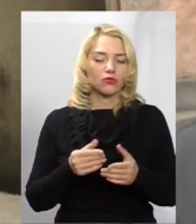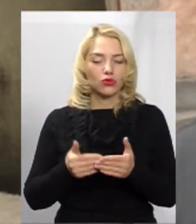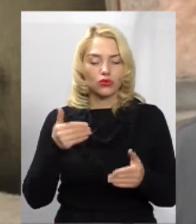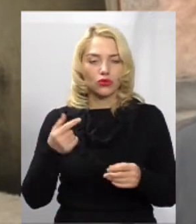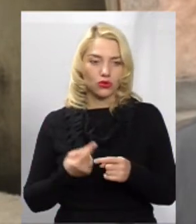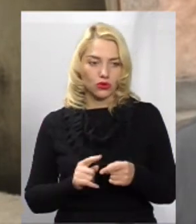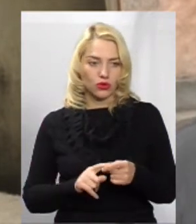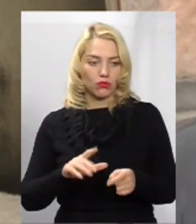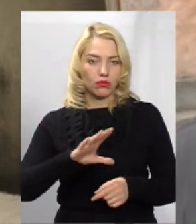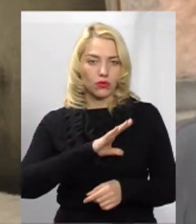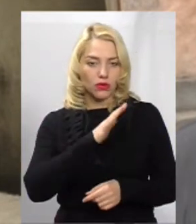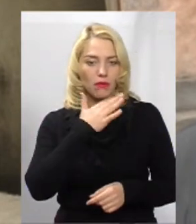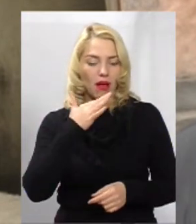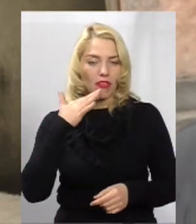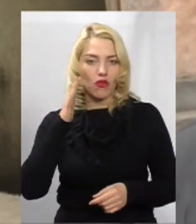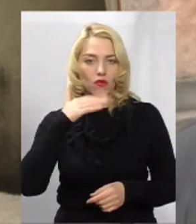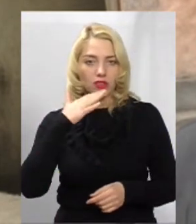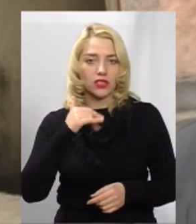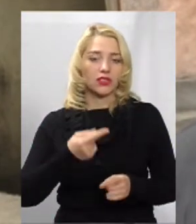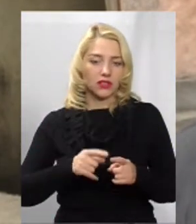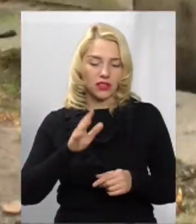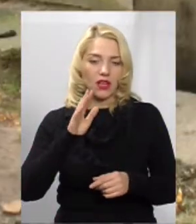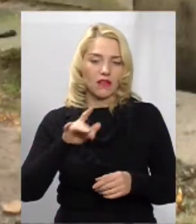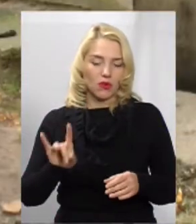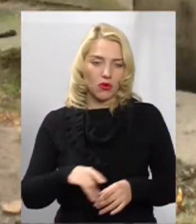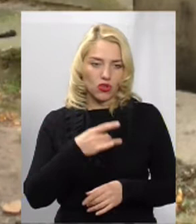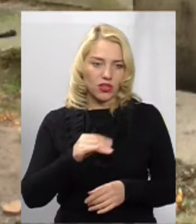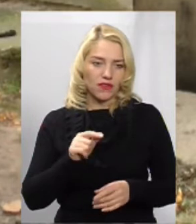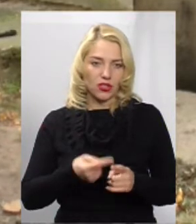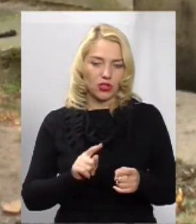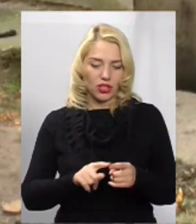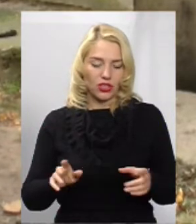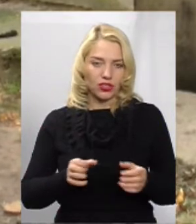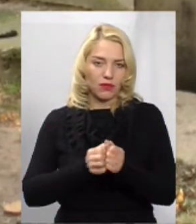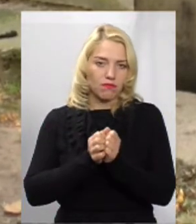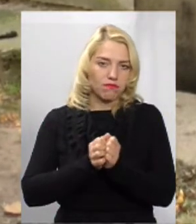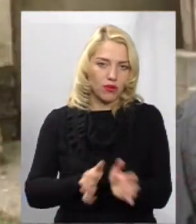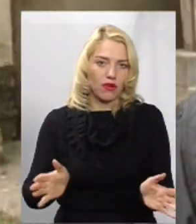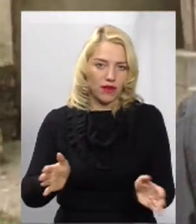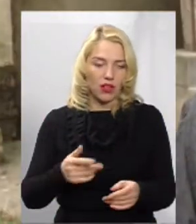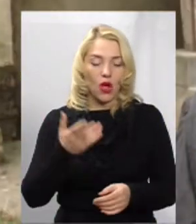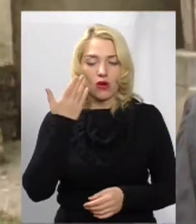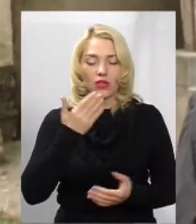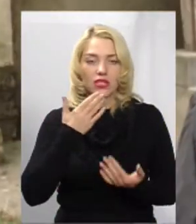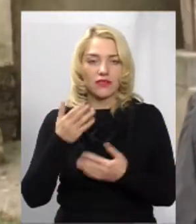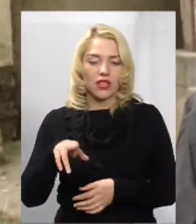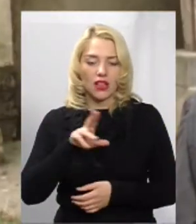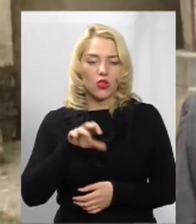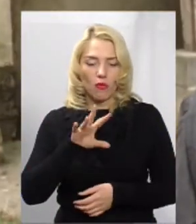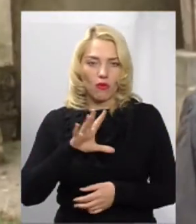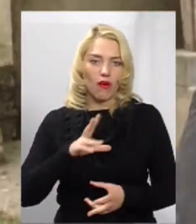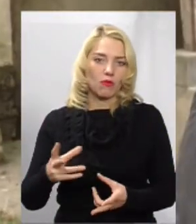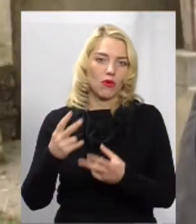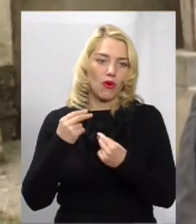було багато води, і вона поржавіла, і її прорвало. Коли ви зверталися в Домком, що вам відповідали? Просто обіцянки,